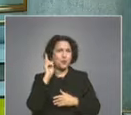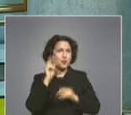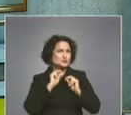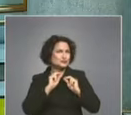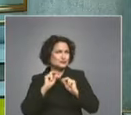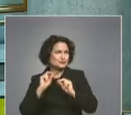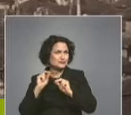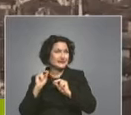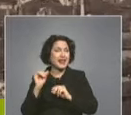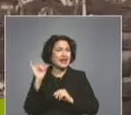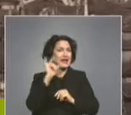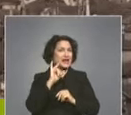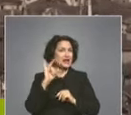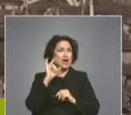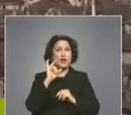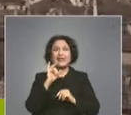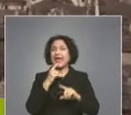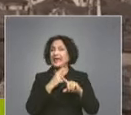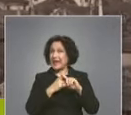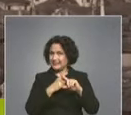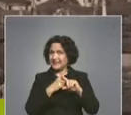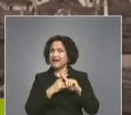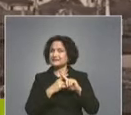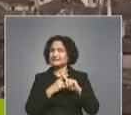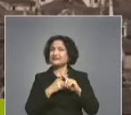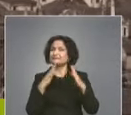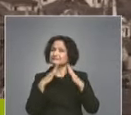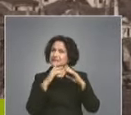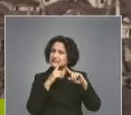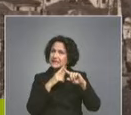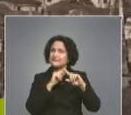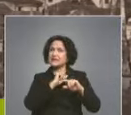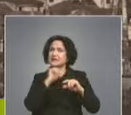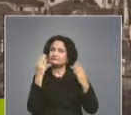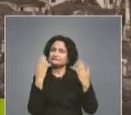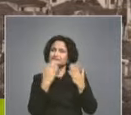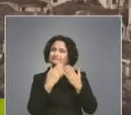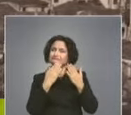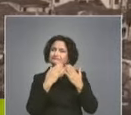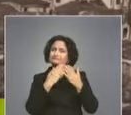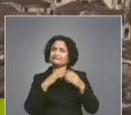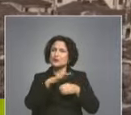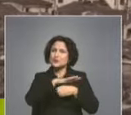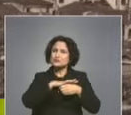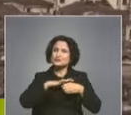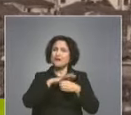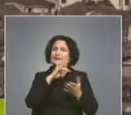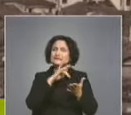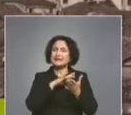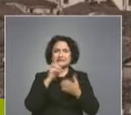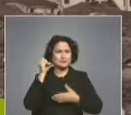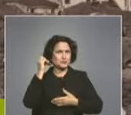Иларион Хилендарски. Така църквата и школото се превръщат в един от важните градски центрове за българска просвета.